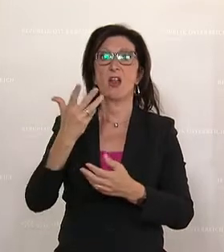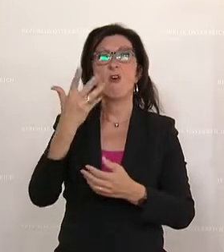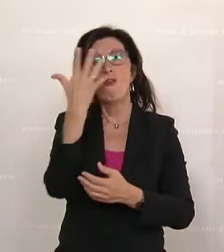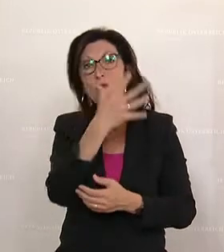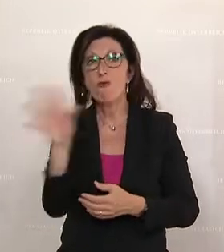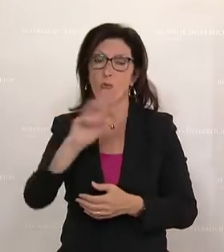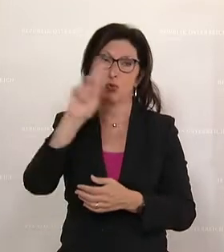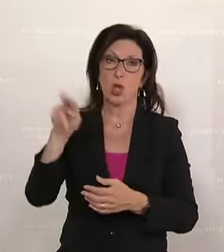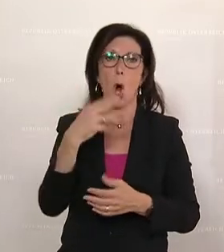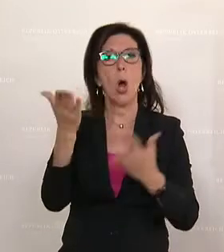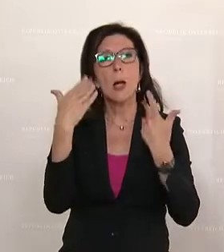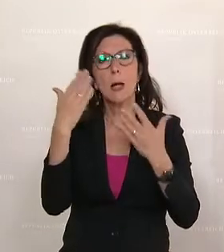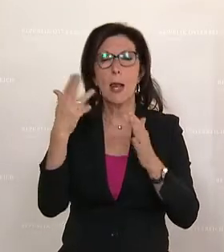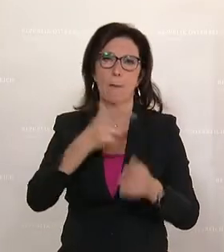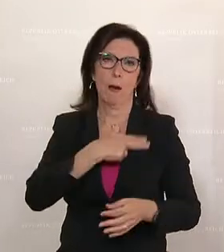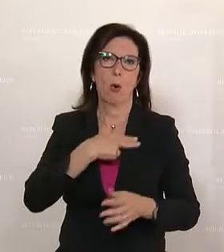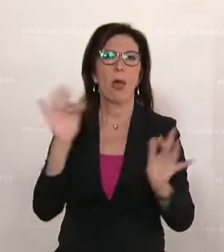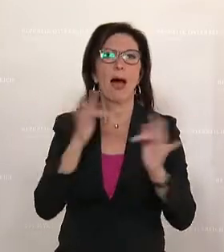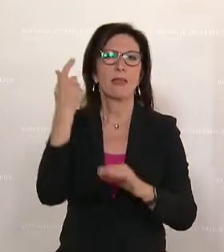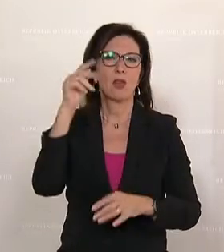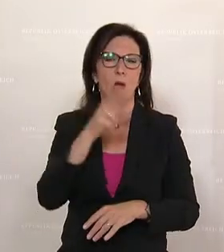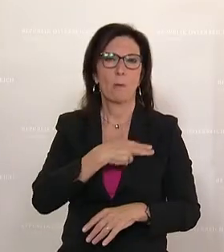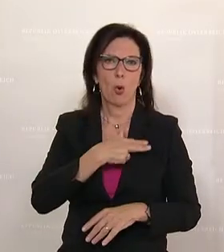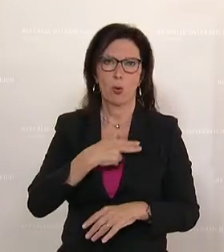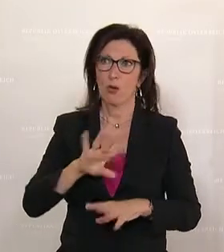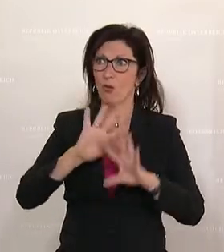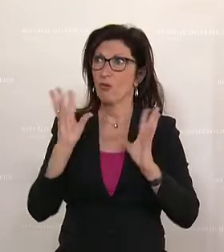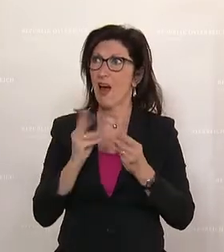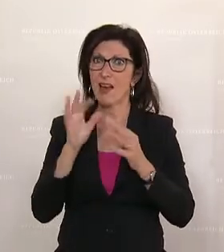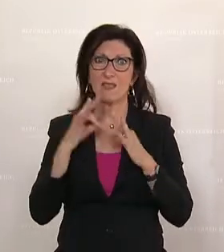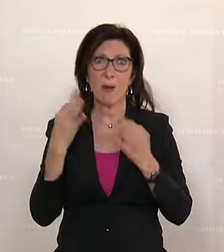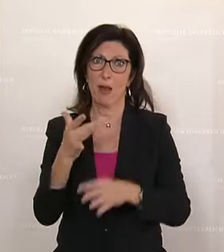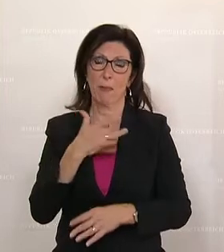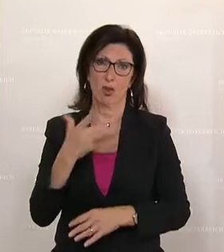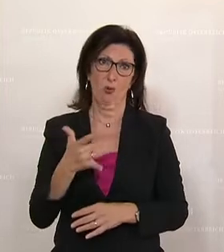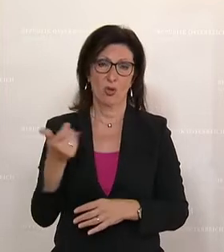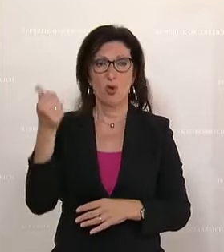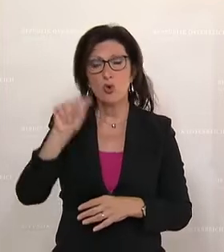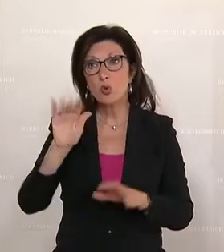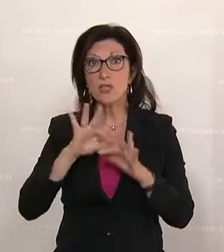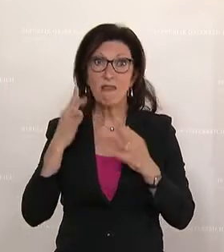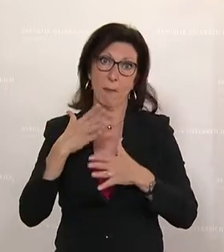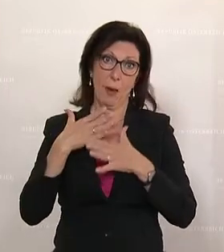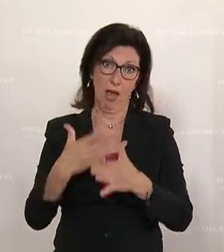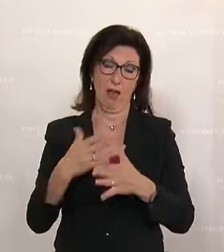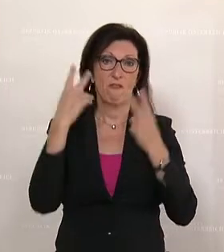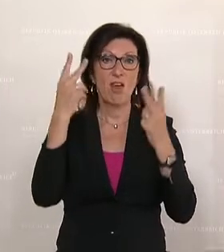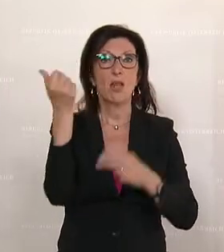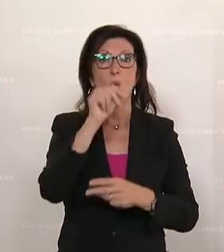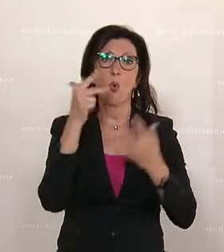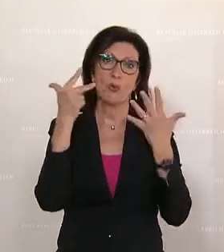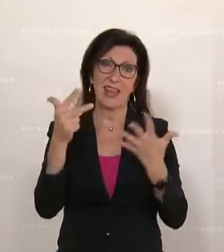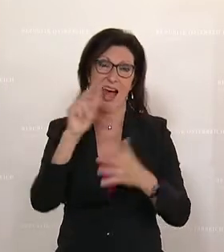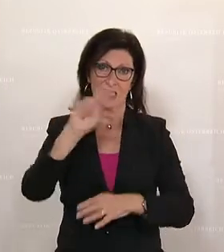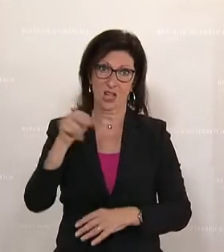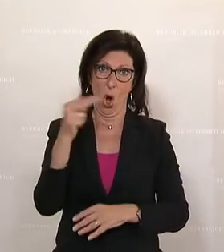Klimabonus. Darüber hinaus für die Familien, die jetzt von all diesen Folgen natürlich betroffen sind, die zusätzliche Familienbeihilfe in Höhe von 180 Euro